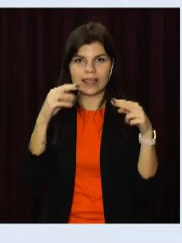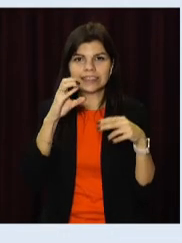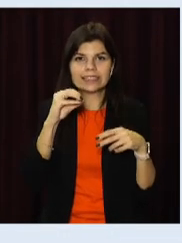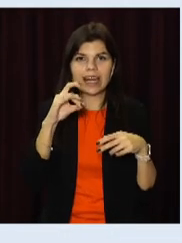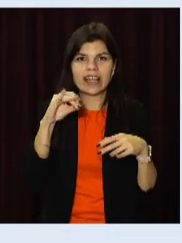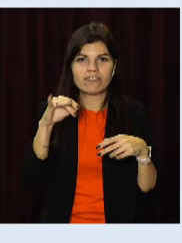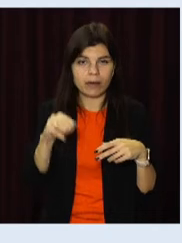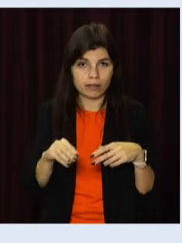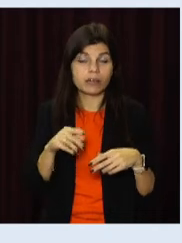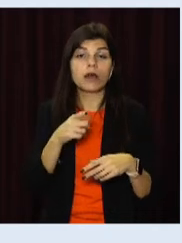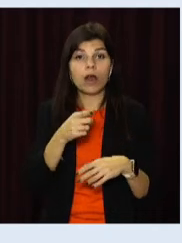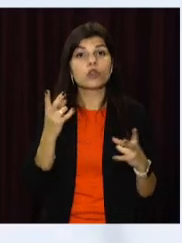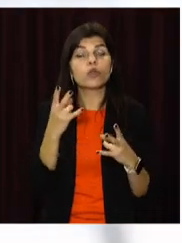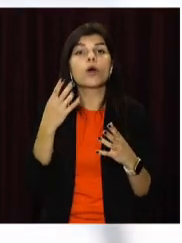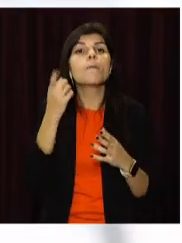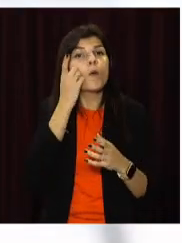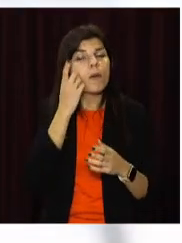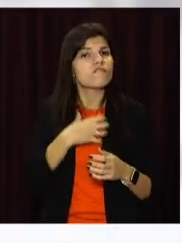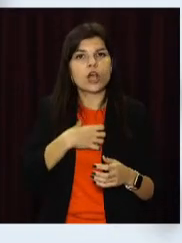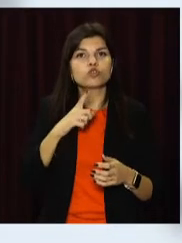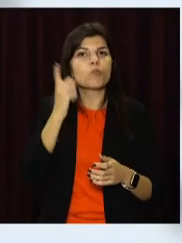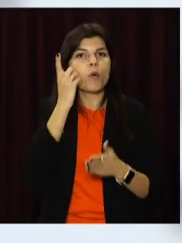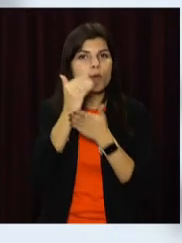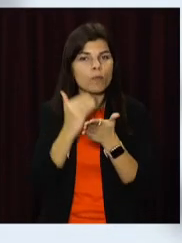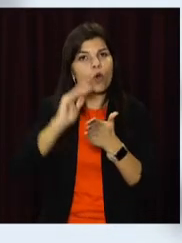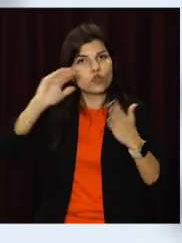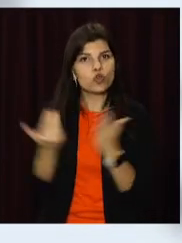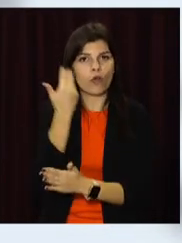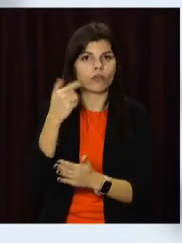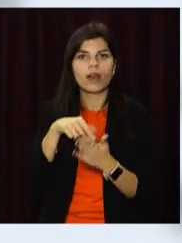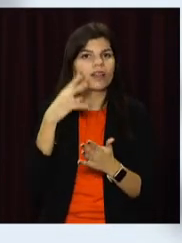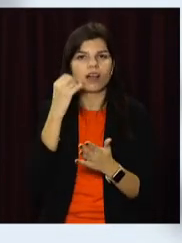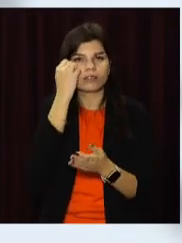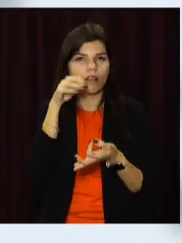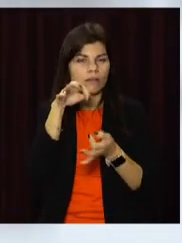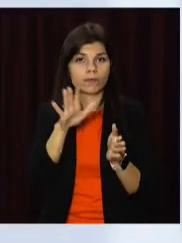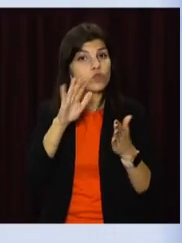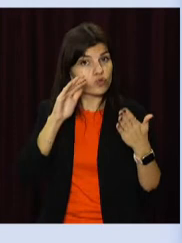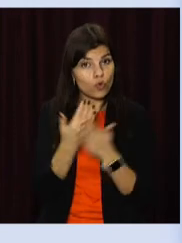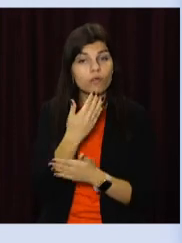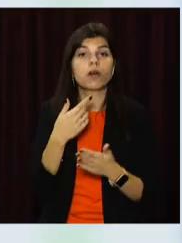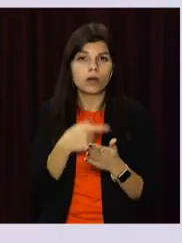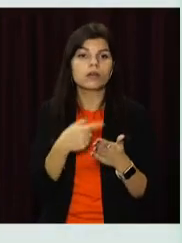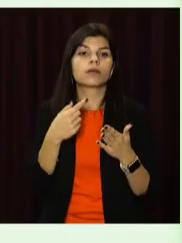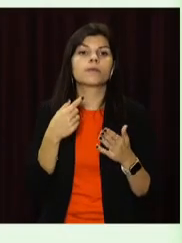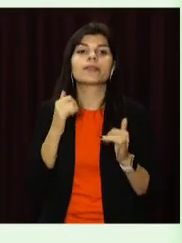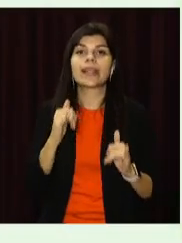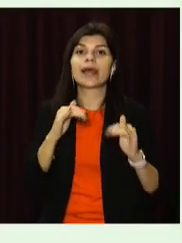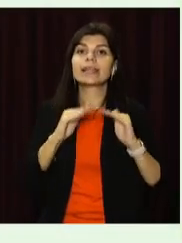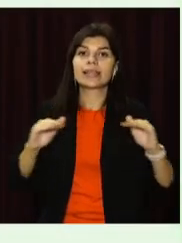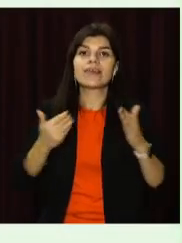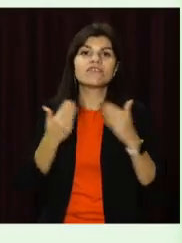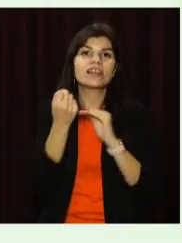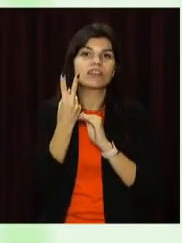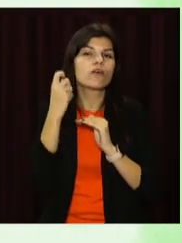новою функцією, треба оновити версію мобільного додатка. Крім цього, сертифікат про вакцинацію в «Дії» став доступним і для дітей від